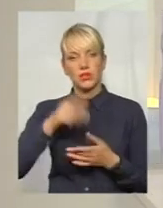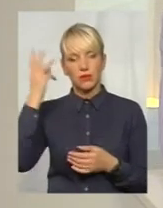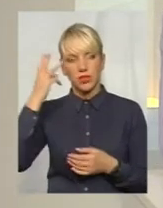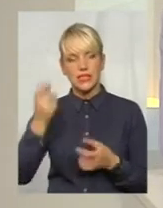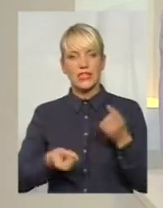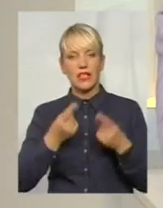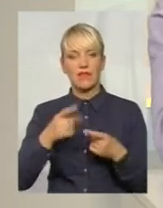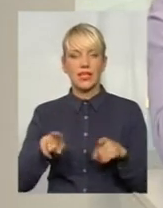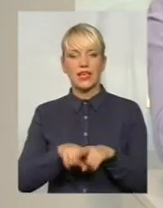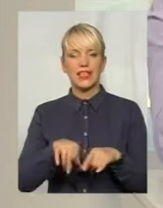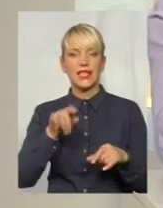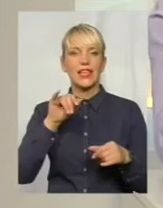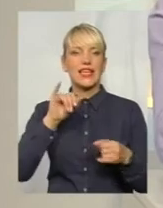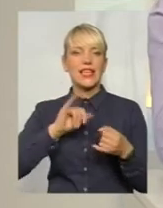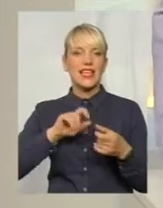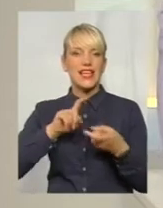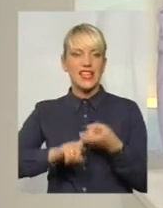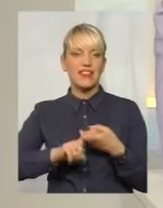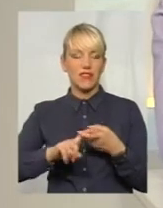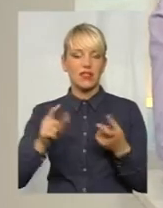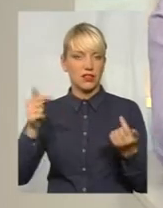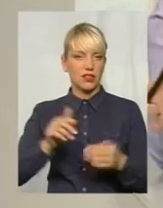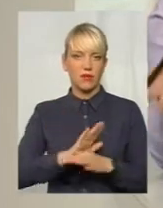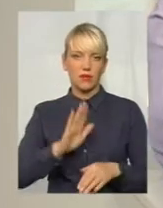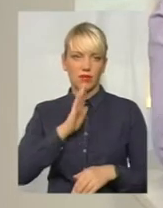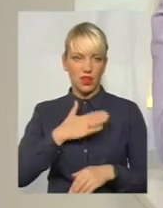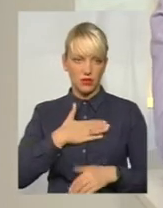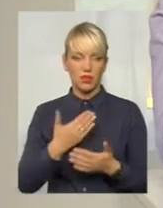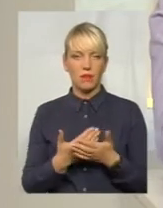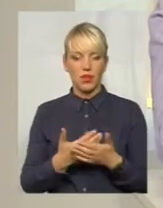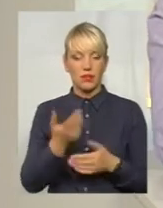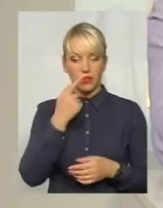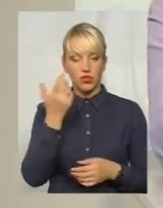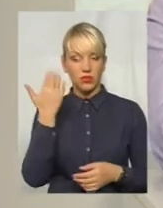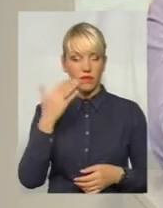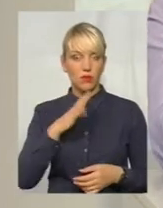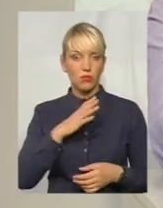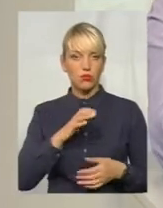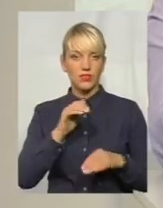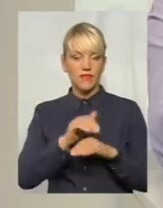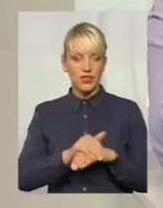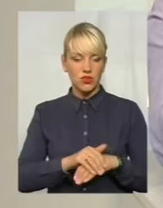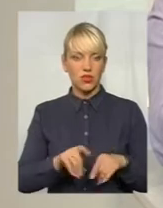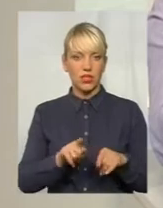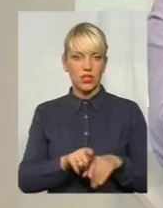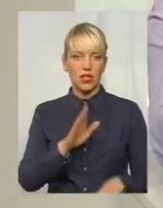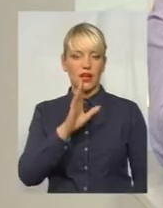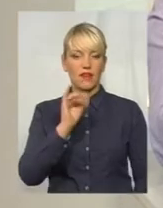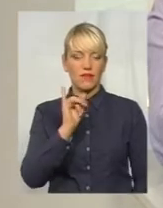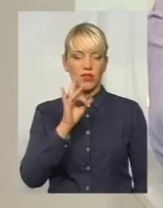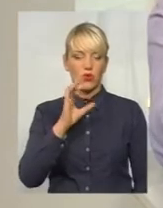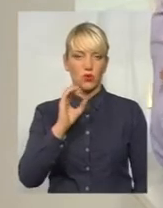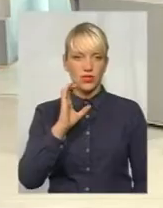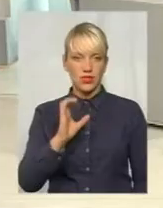якісь інфекції, які не притаманні нам. Там нещодавно також що в місті були зафіксовані випадки, це вірус Коксаді.